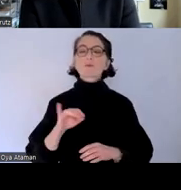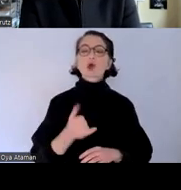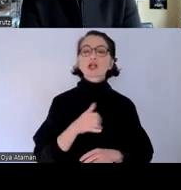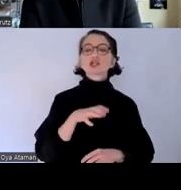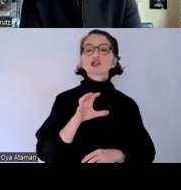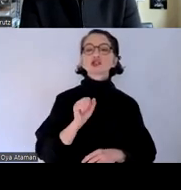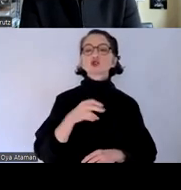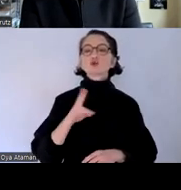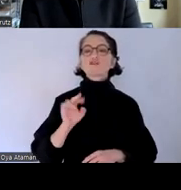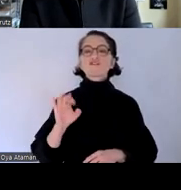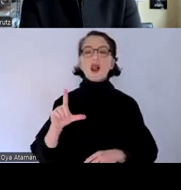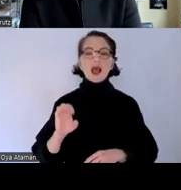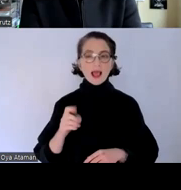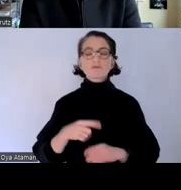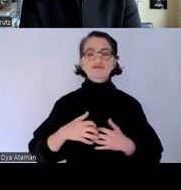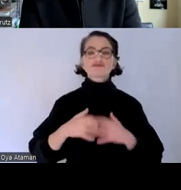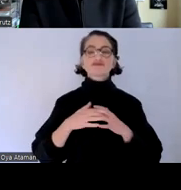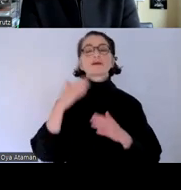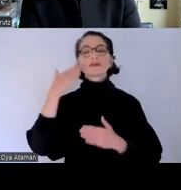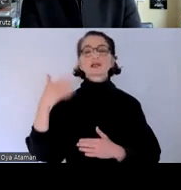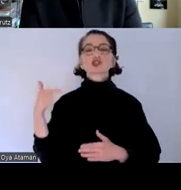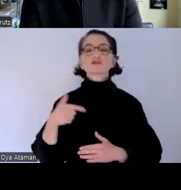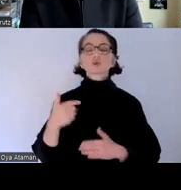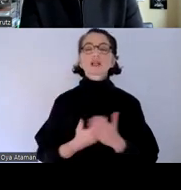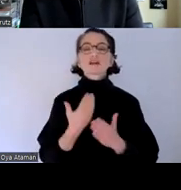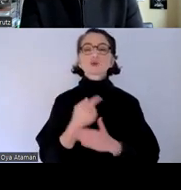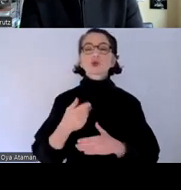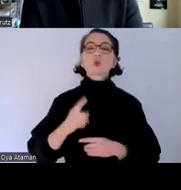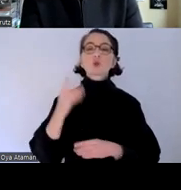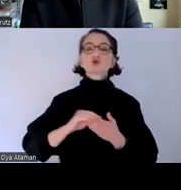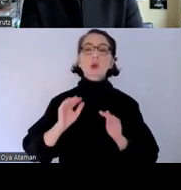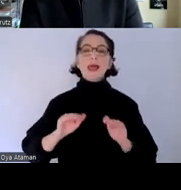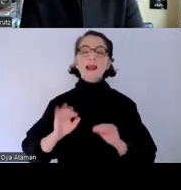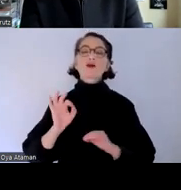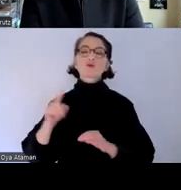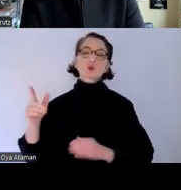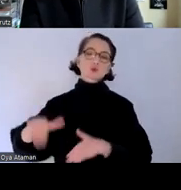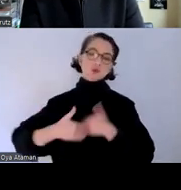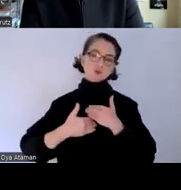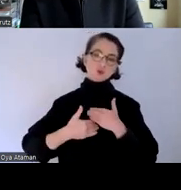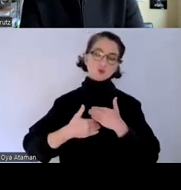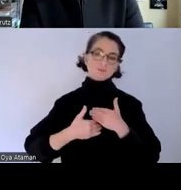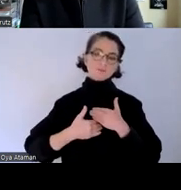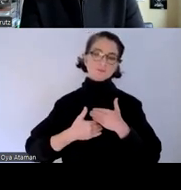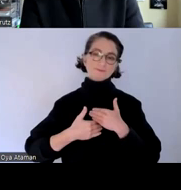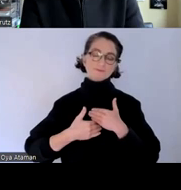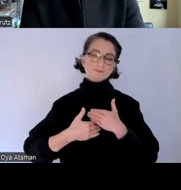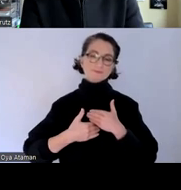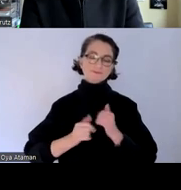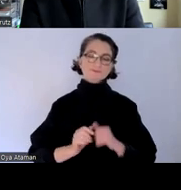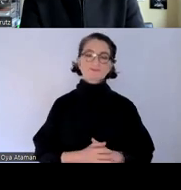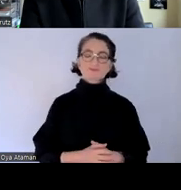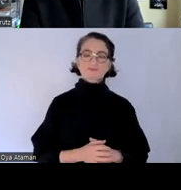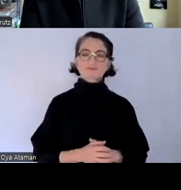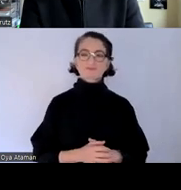bedanken der stiftung innovation in der hochschullehre für die finanzielle unterstützung des projekts und was dabei herausgekommen